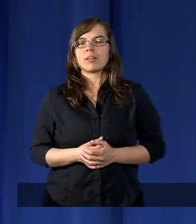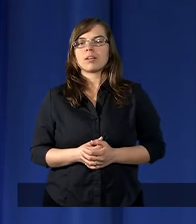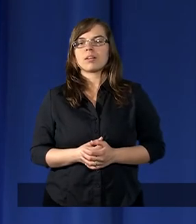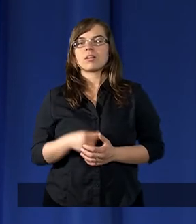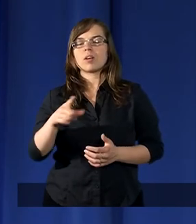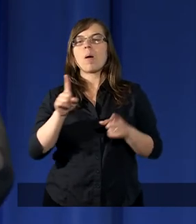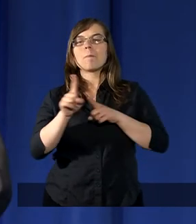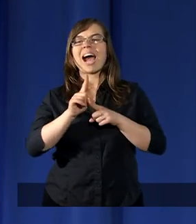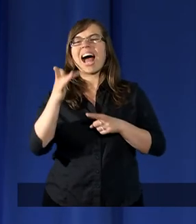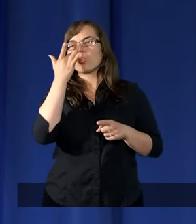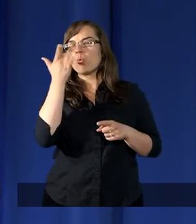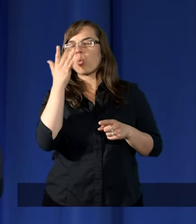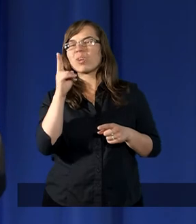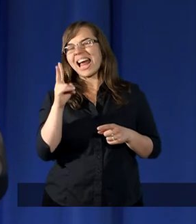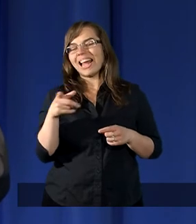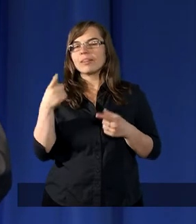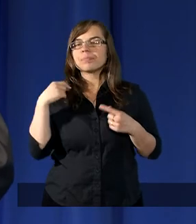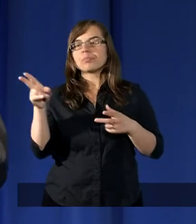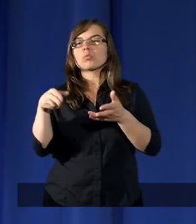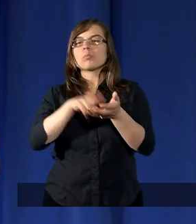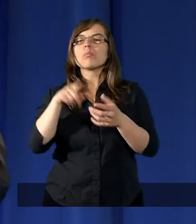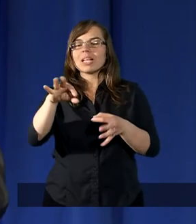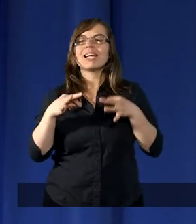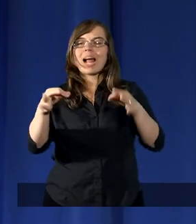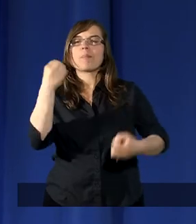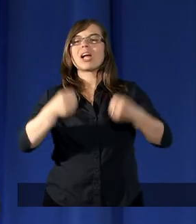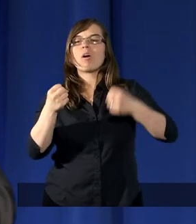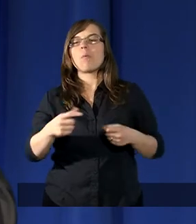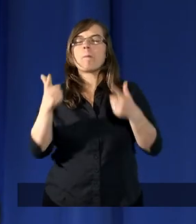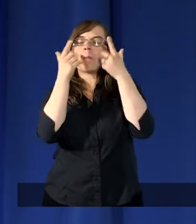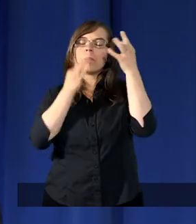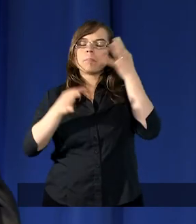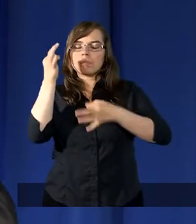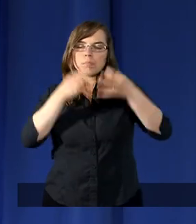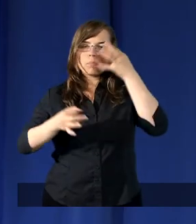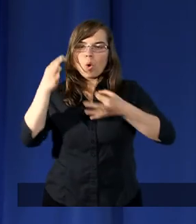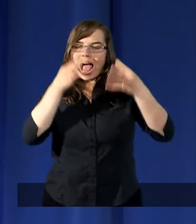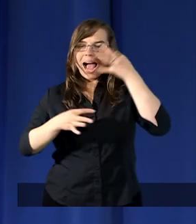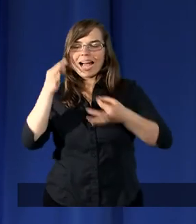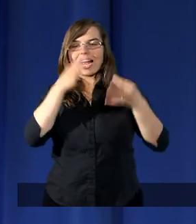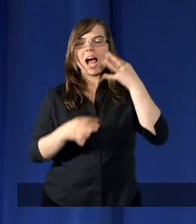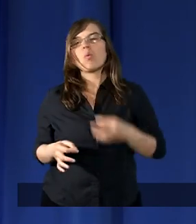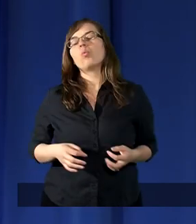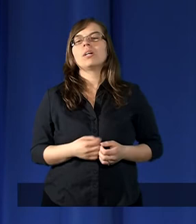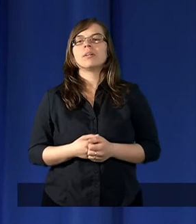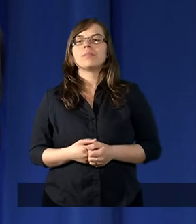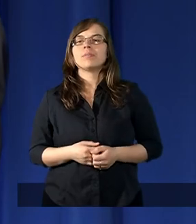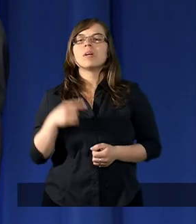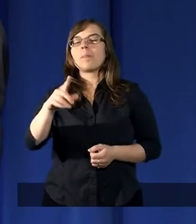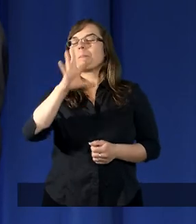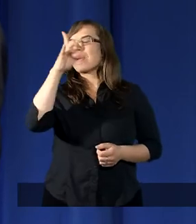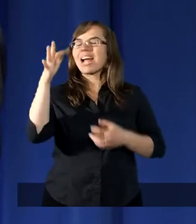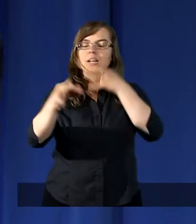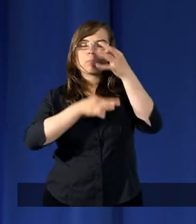Brat Rusek, który ten samochodem kierował, płakał. Ja śpiewałem te